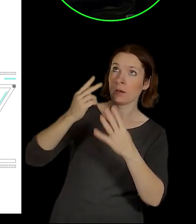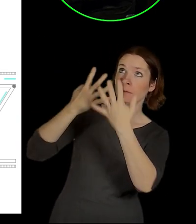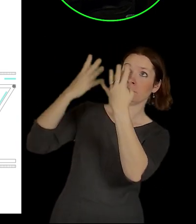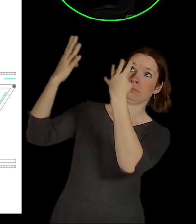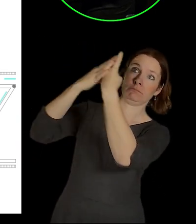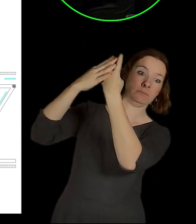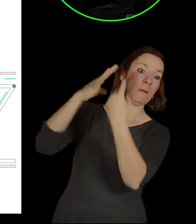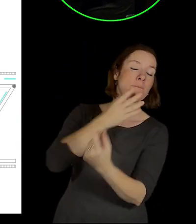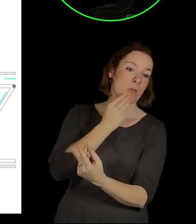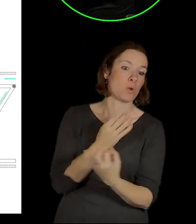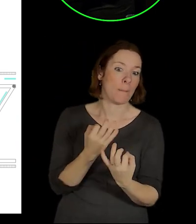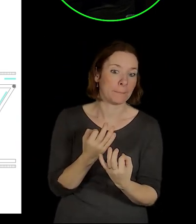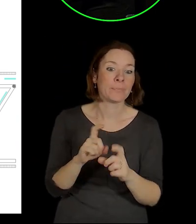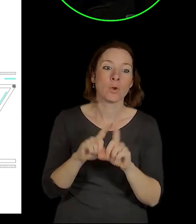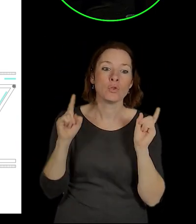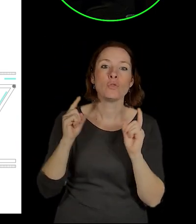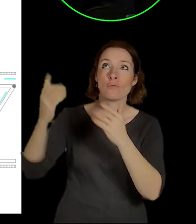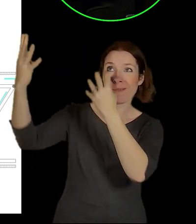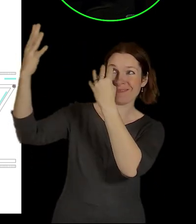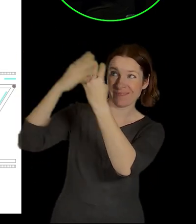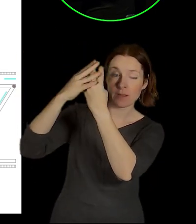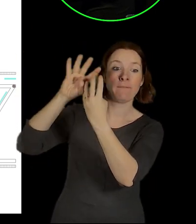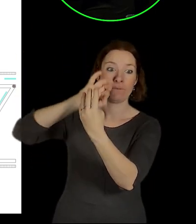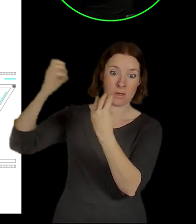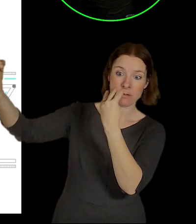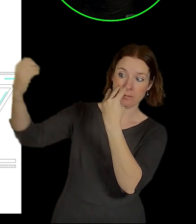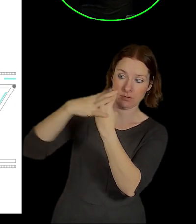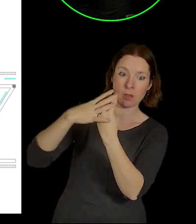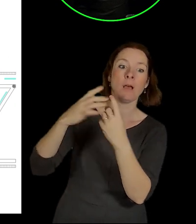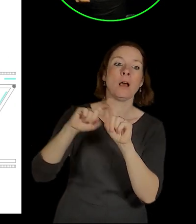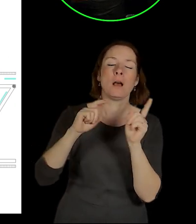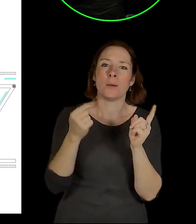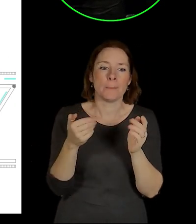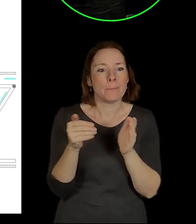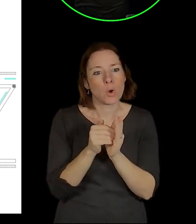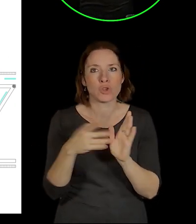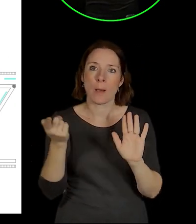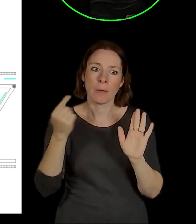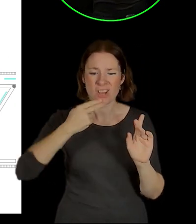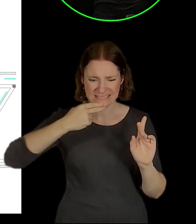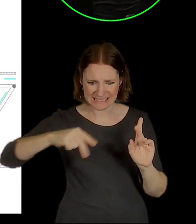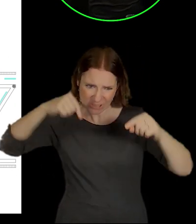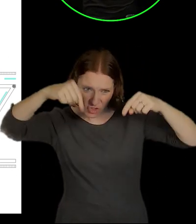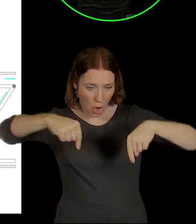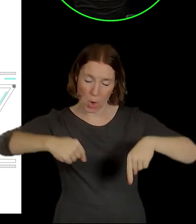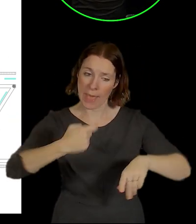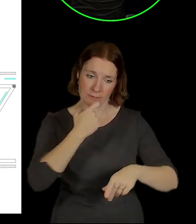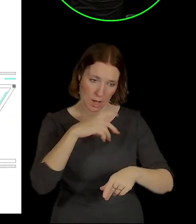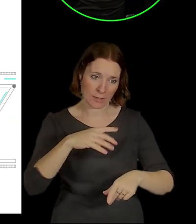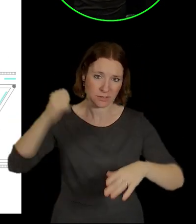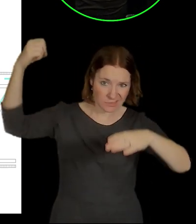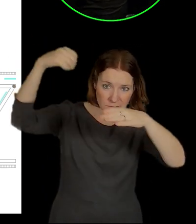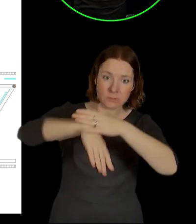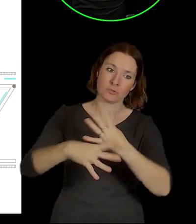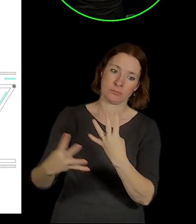které je to osluněné. Nejenom proto, aby nevznikl skleníkový efekt, který vám vznikne v momentě, kdy to slunce projde tím sklem.